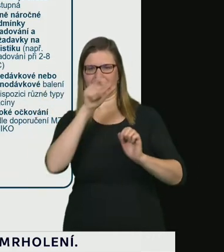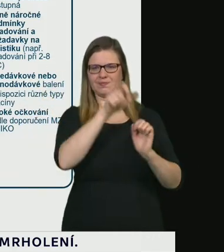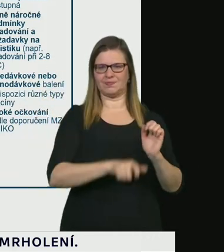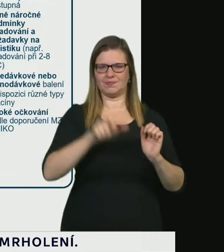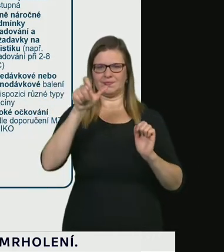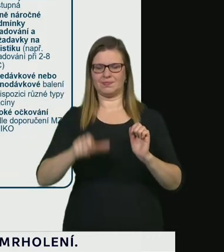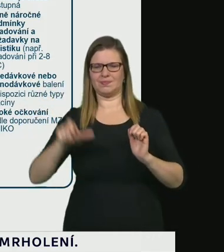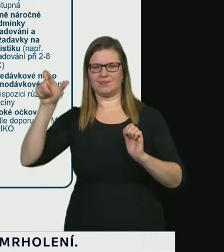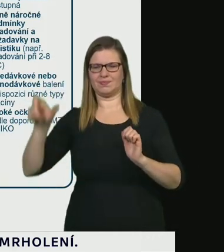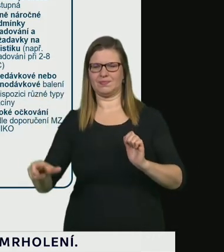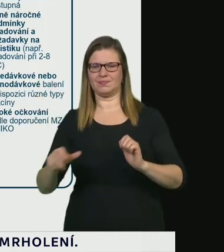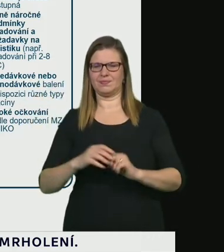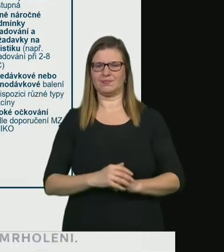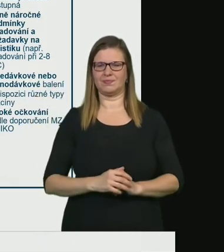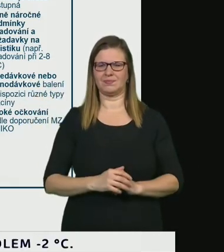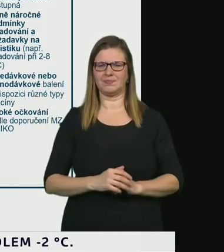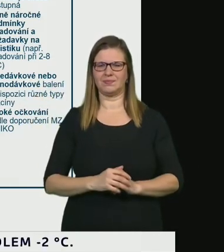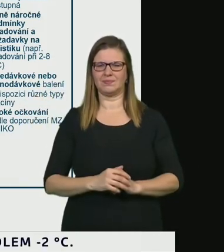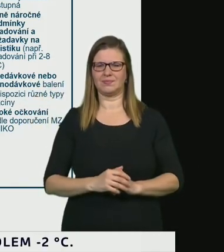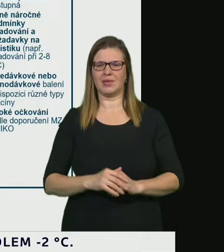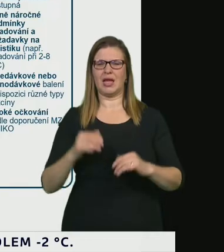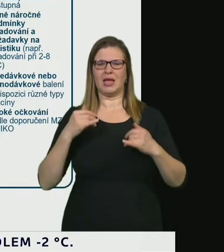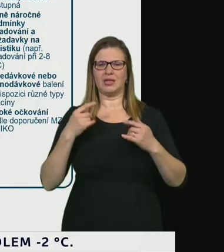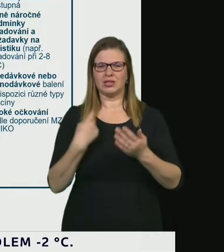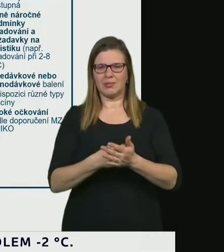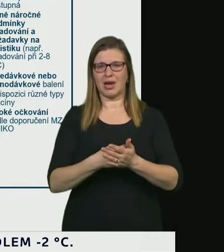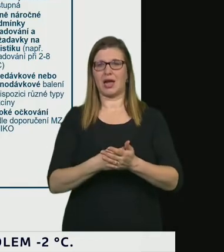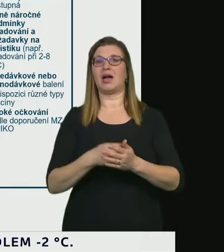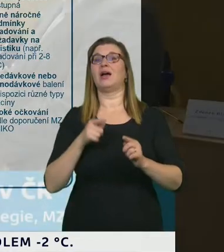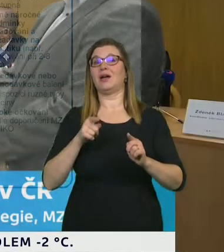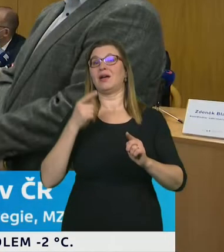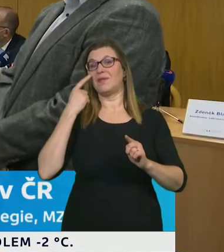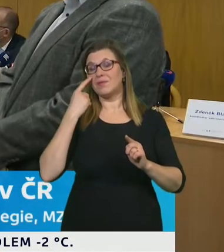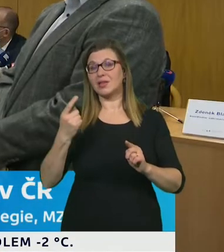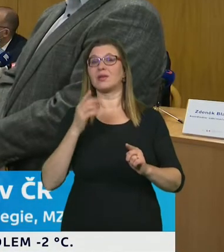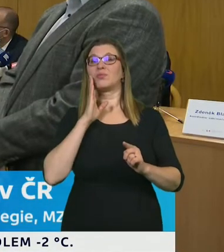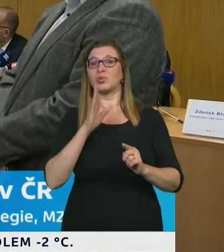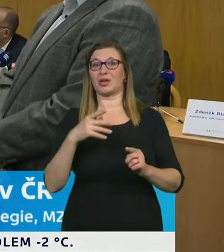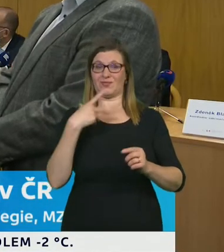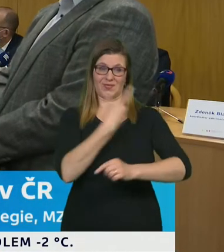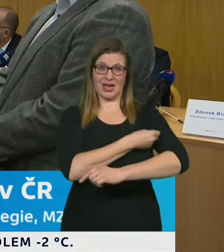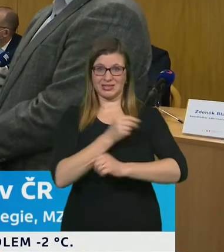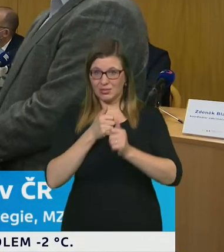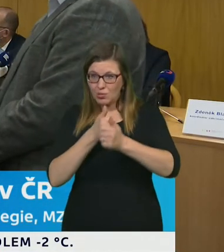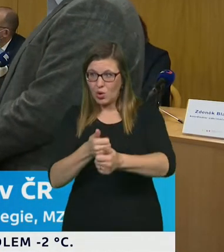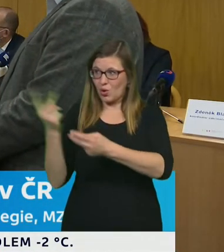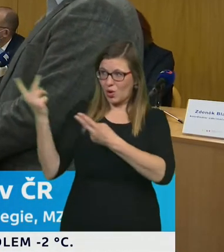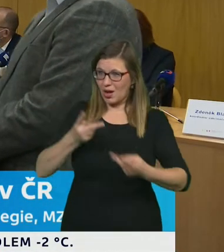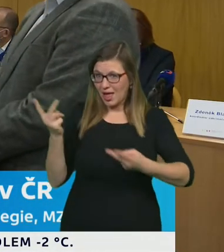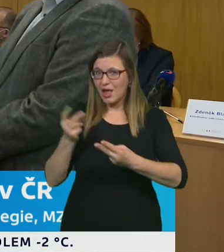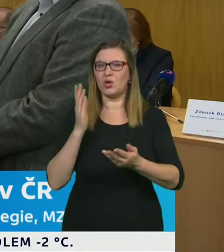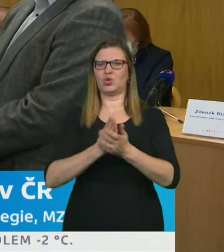spektra vakcín které bude mít Česká republika k dispozici Co se týče prvního